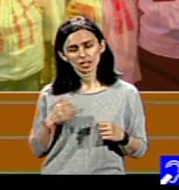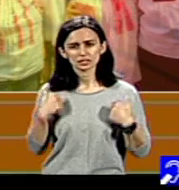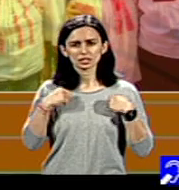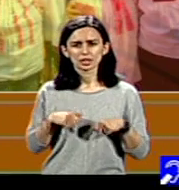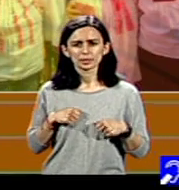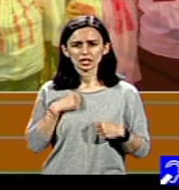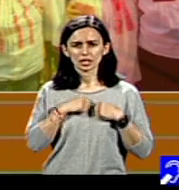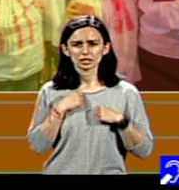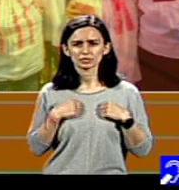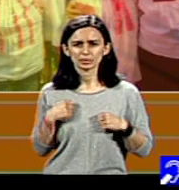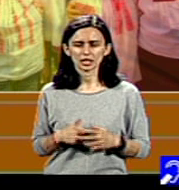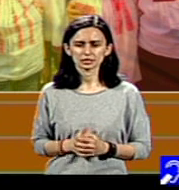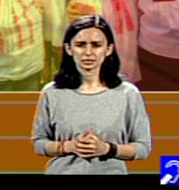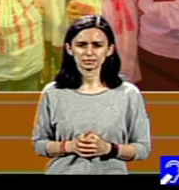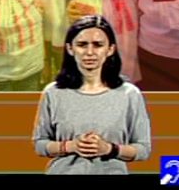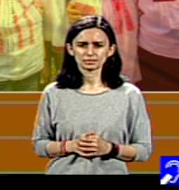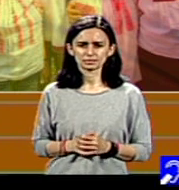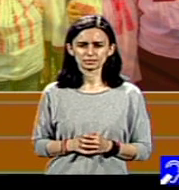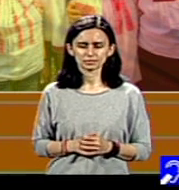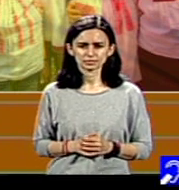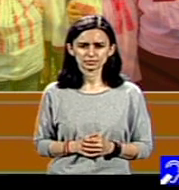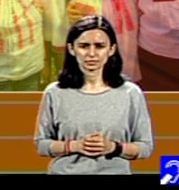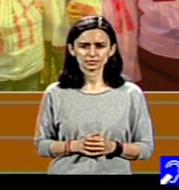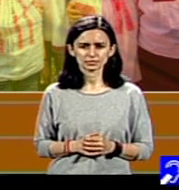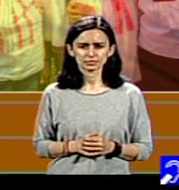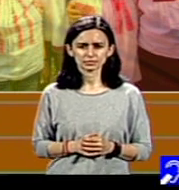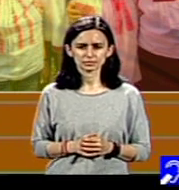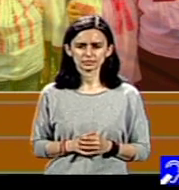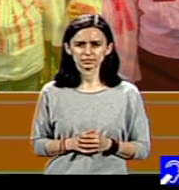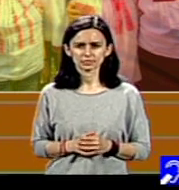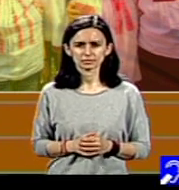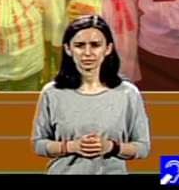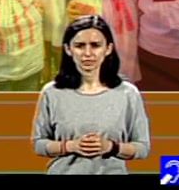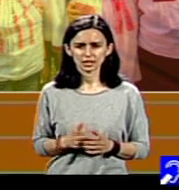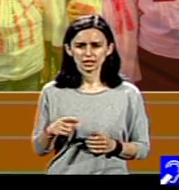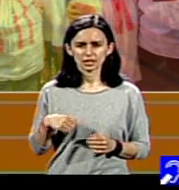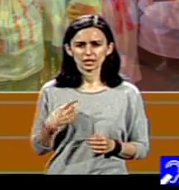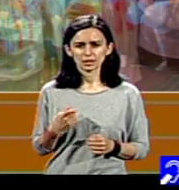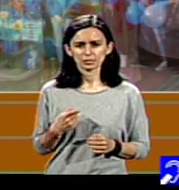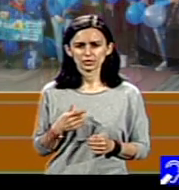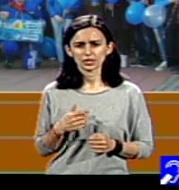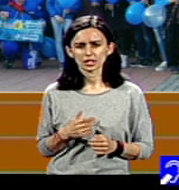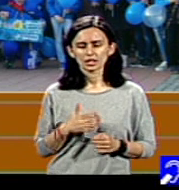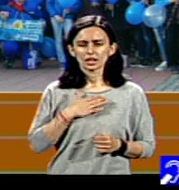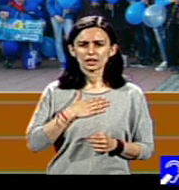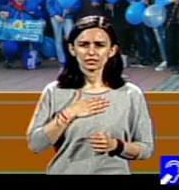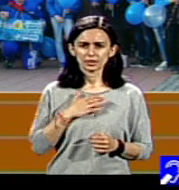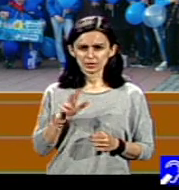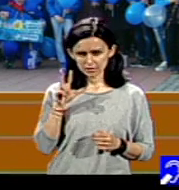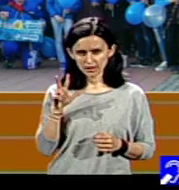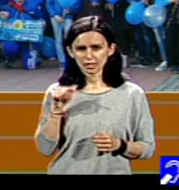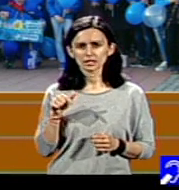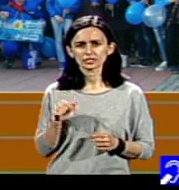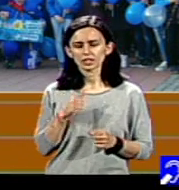spălat și așa mai departe. Apoi avem, deci, trei astfel de locuințe și